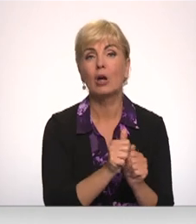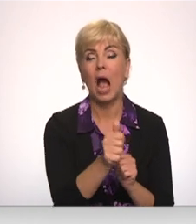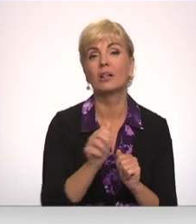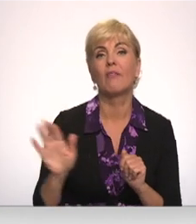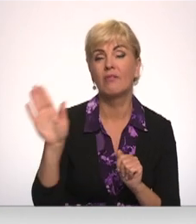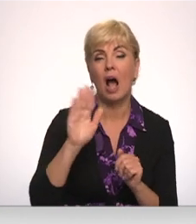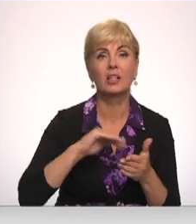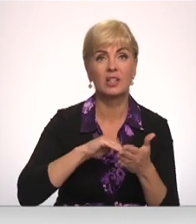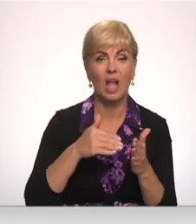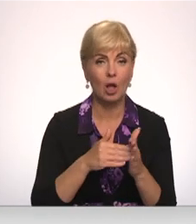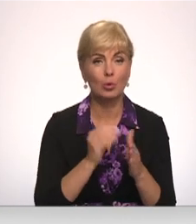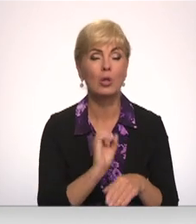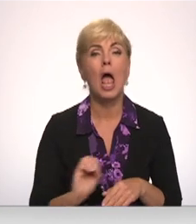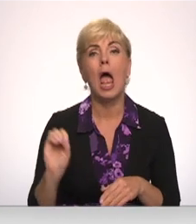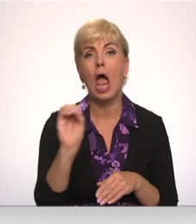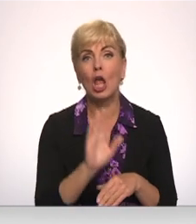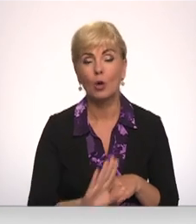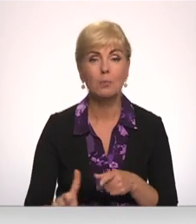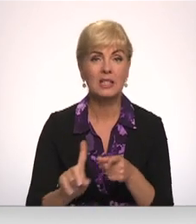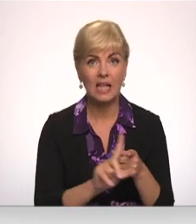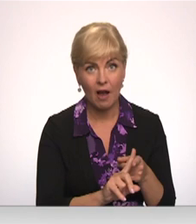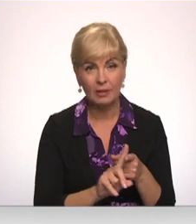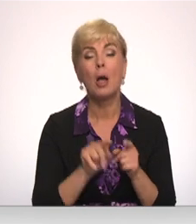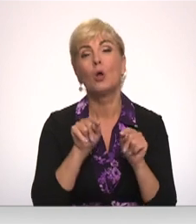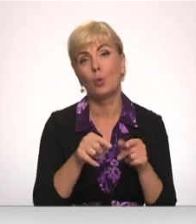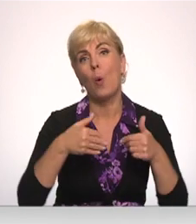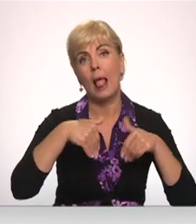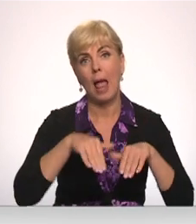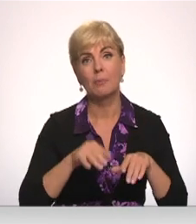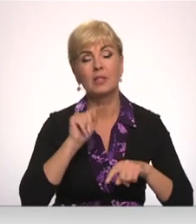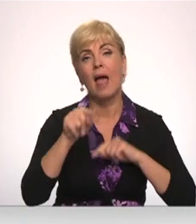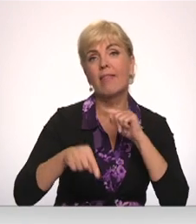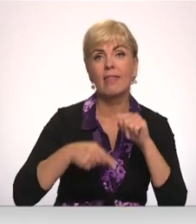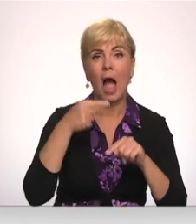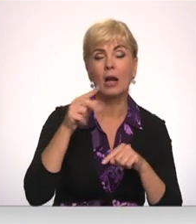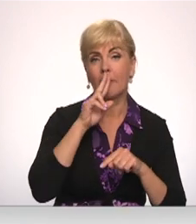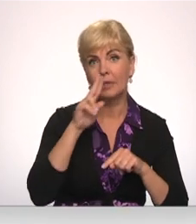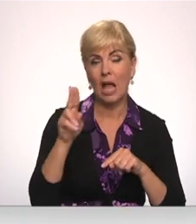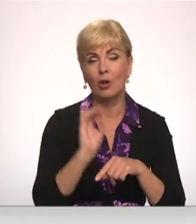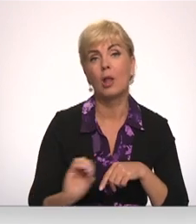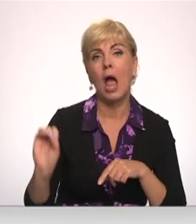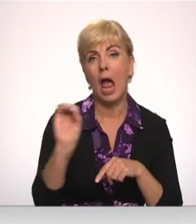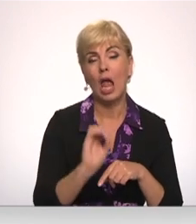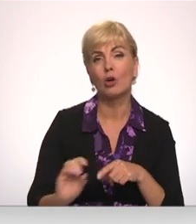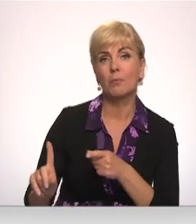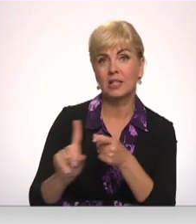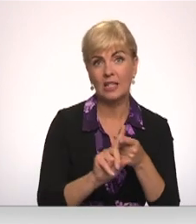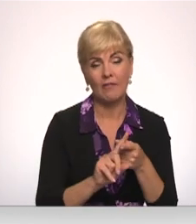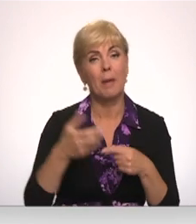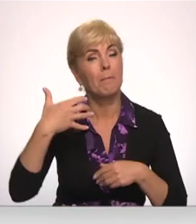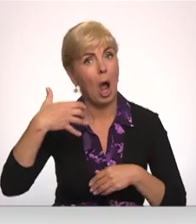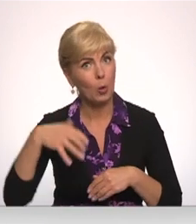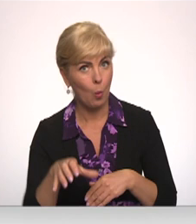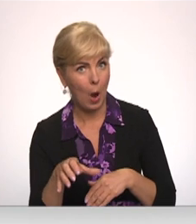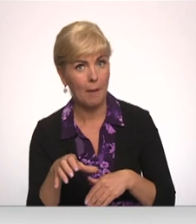valsts status Eiropas savienībā. Par to tad arī lems nākamajā nedēļā Eiropas savienības padome.